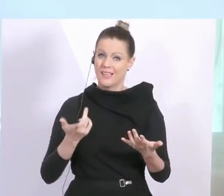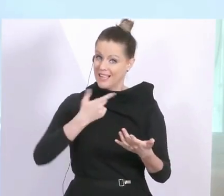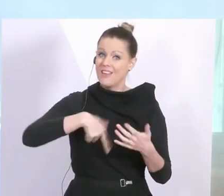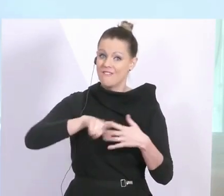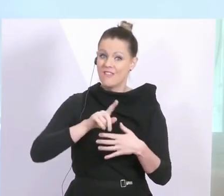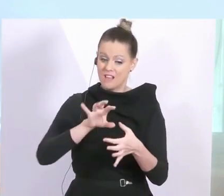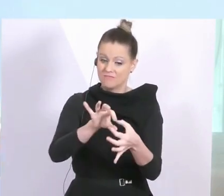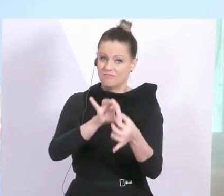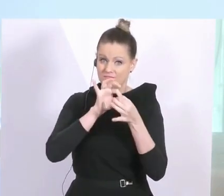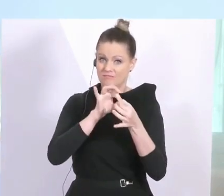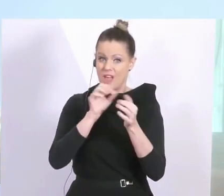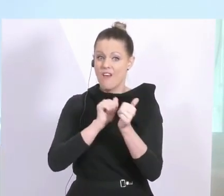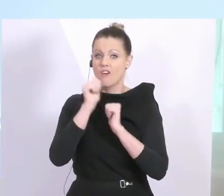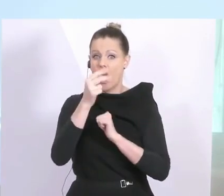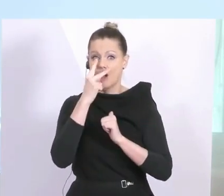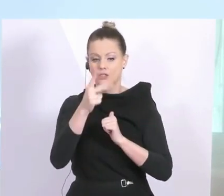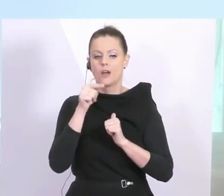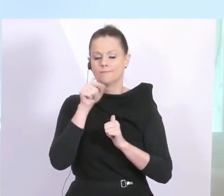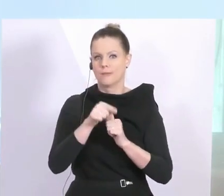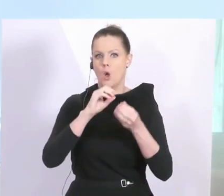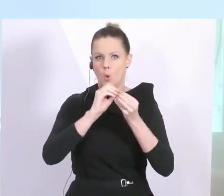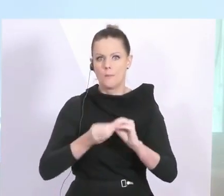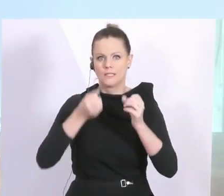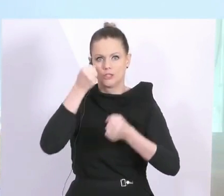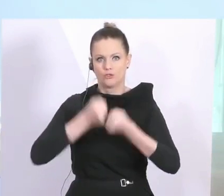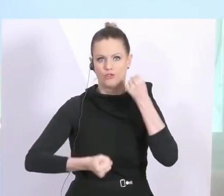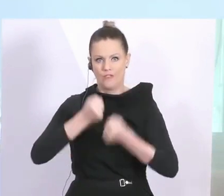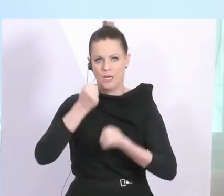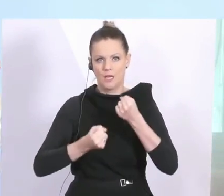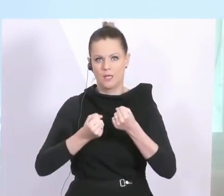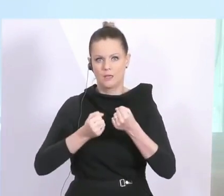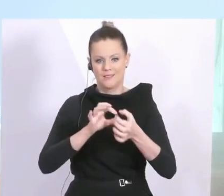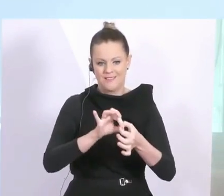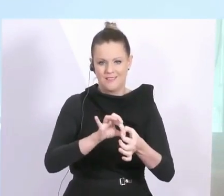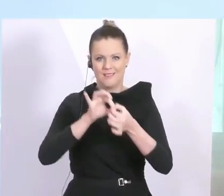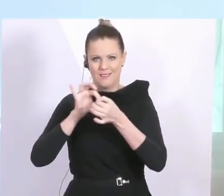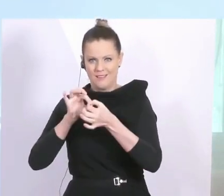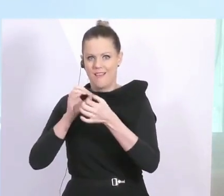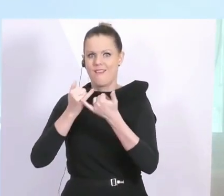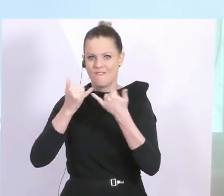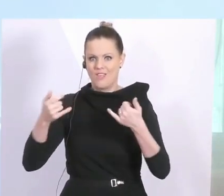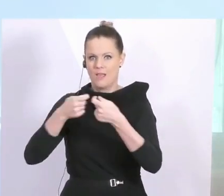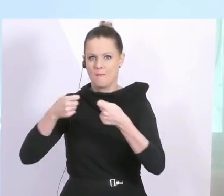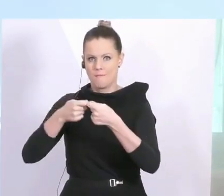ausgehen und dann von dort weg unsere Handlungen ableiten, um weiter diese Ausbreitungsgeschwindigkeit zu